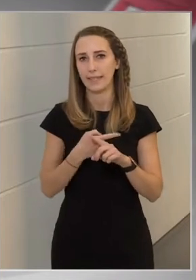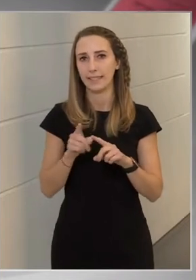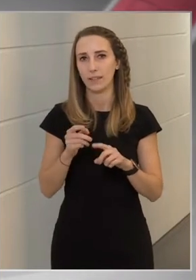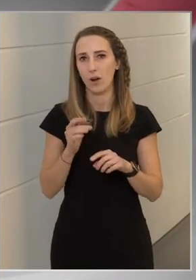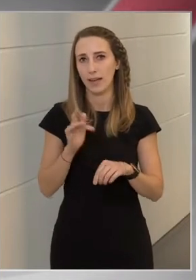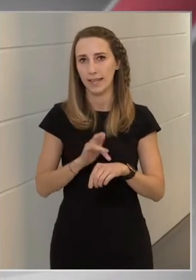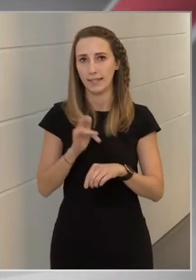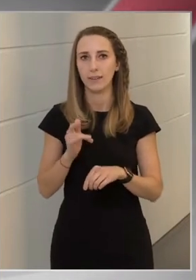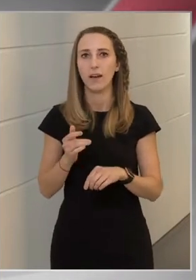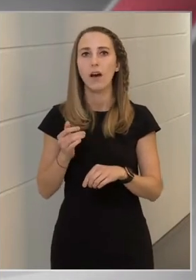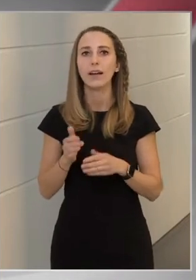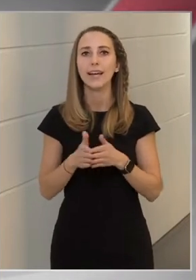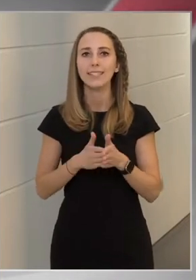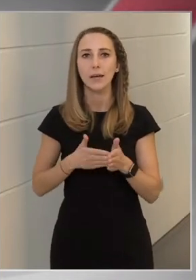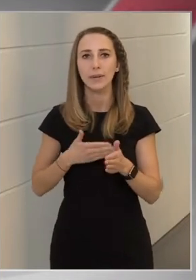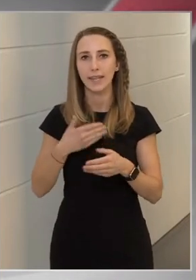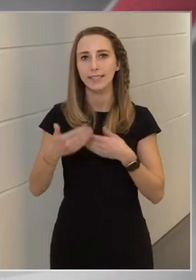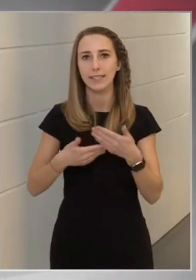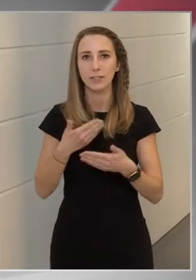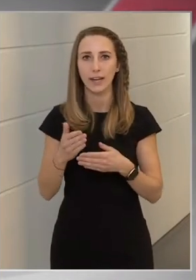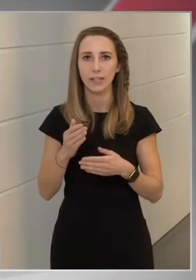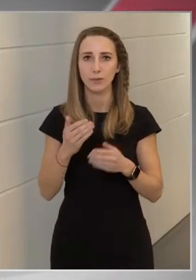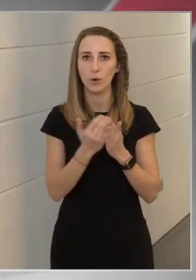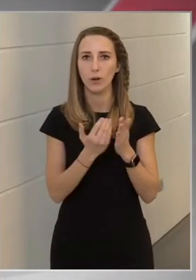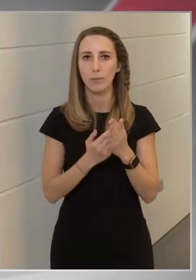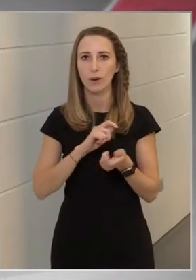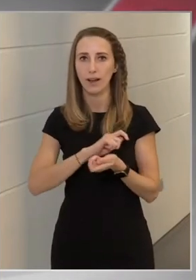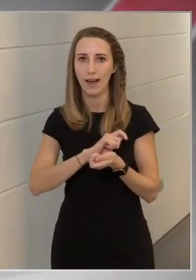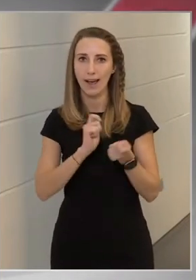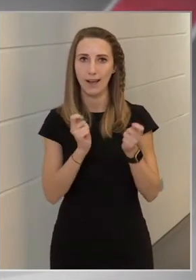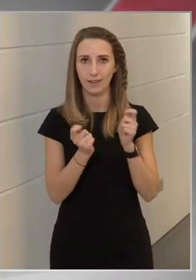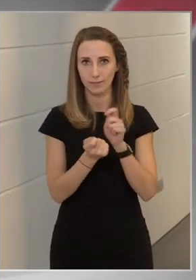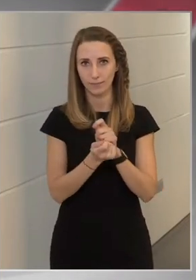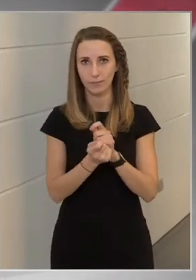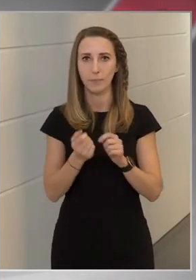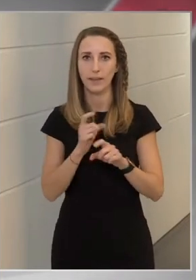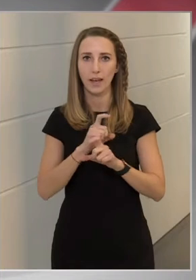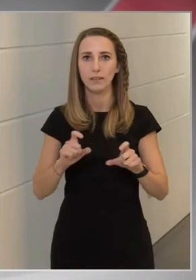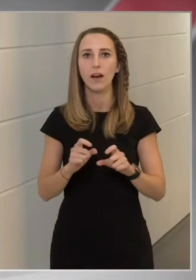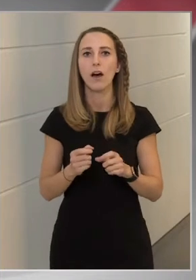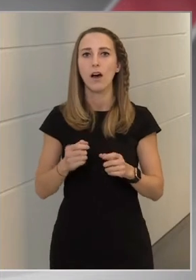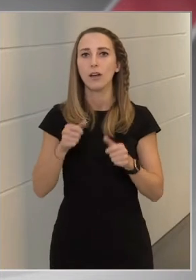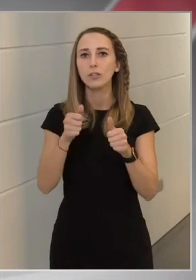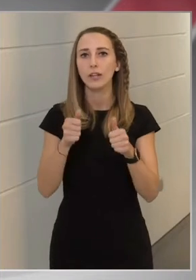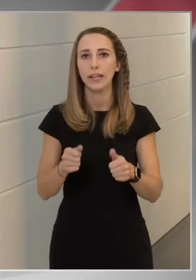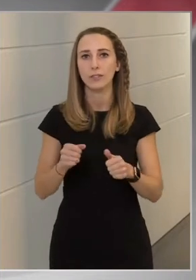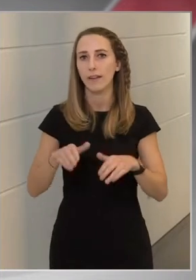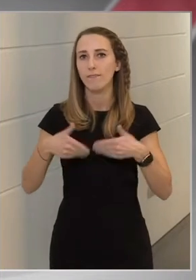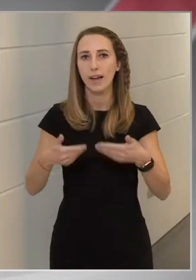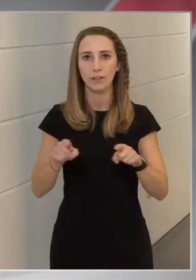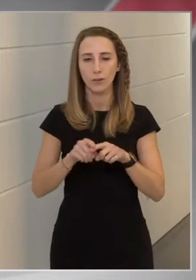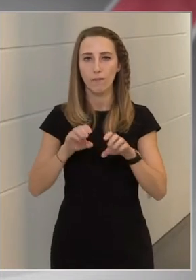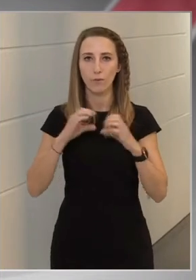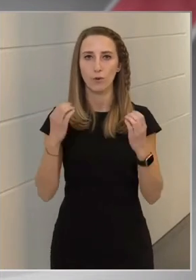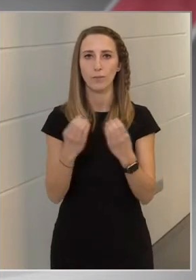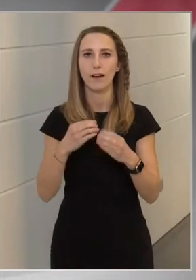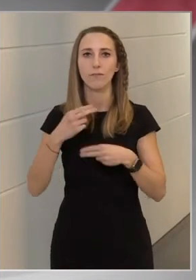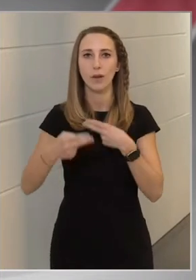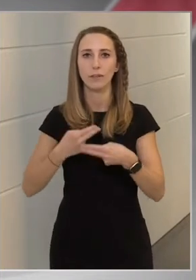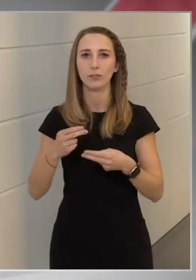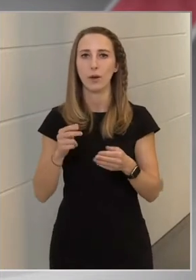között a kezdeményezések és programok átpolitizáltsága miatt, pedig a tanács nem válhat olyan fórumá, amelyen folyamatosan